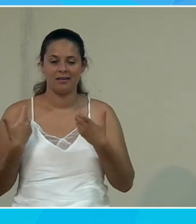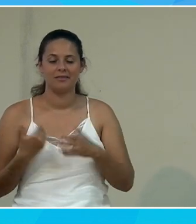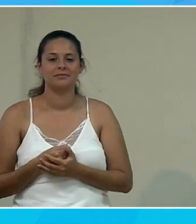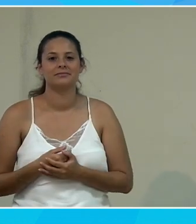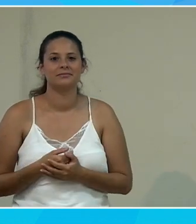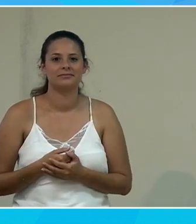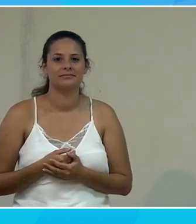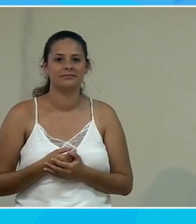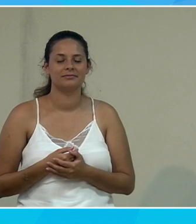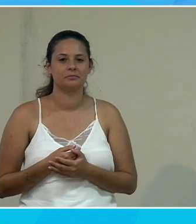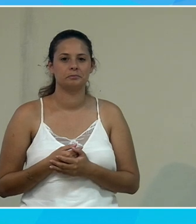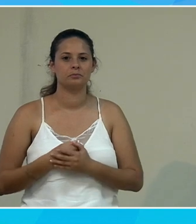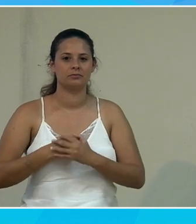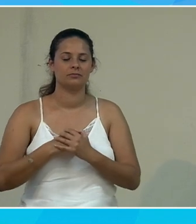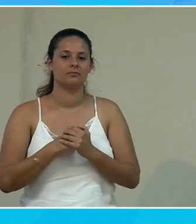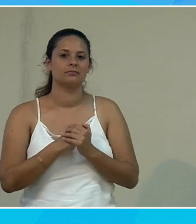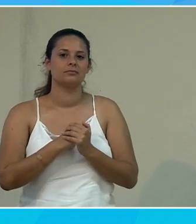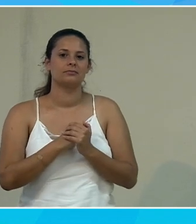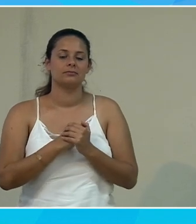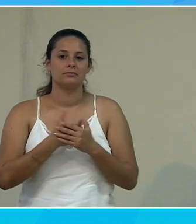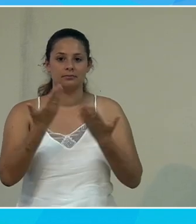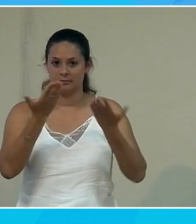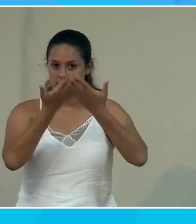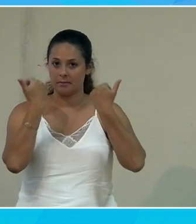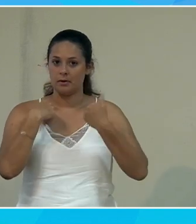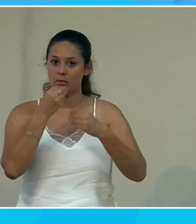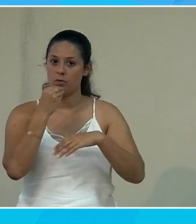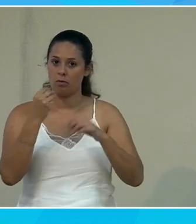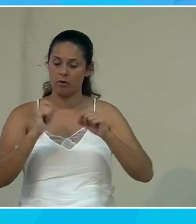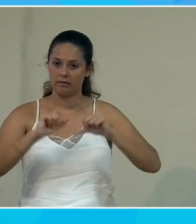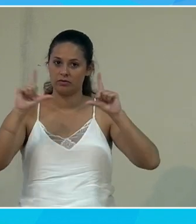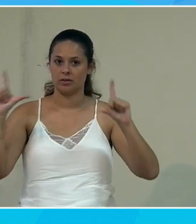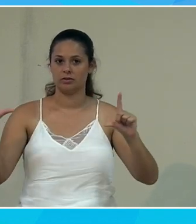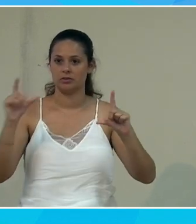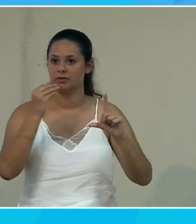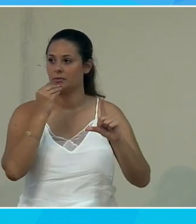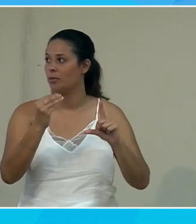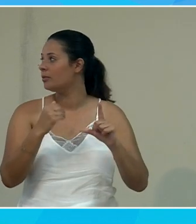bon là je ne pas est-ce que c'est bon l'affichage ?